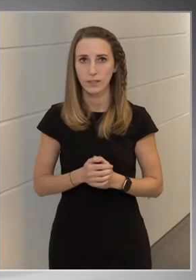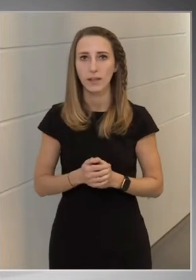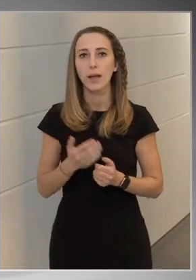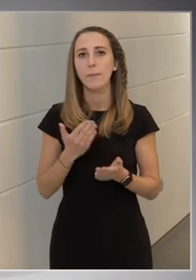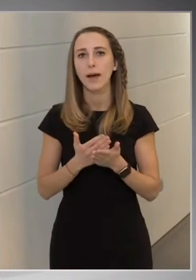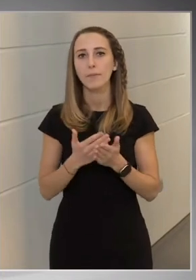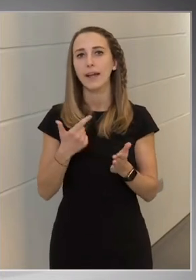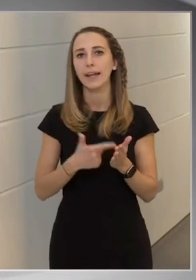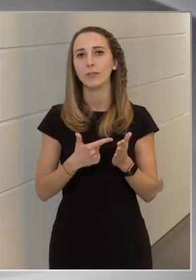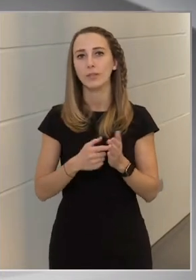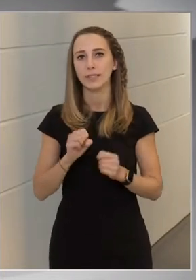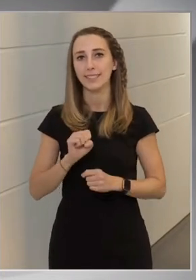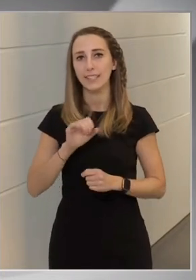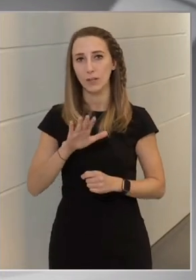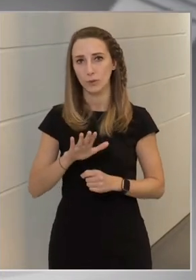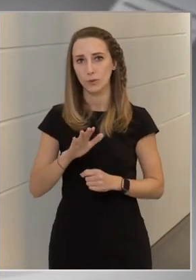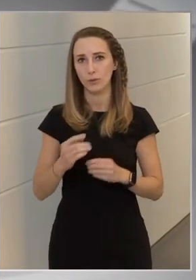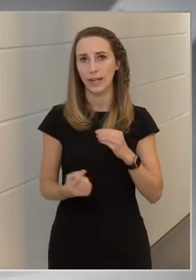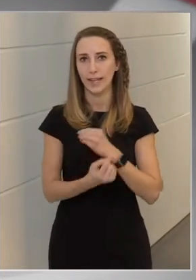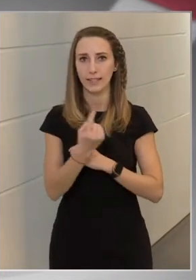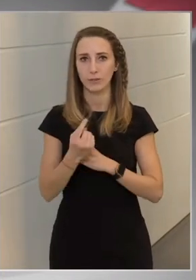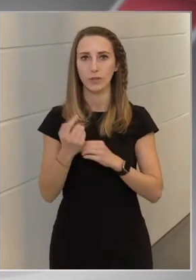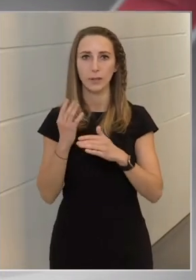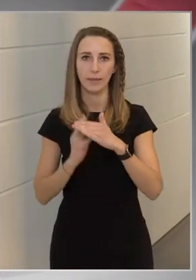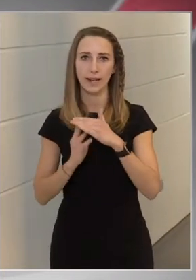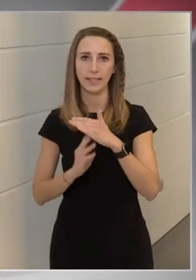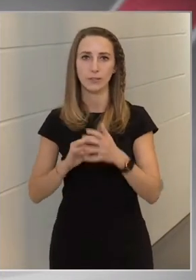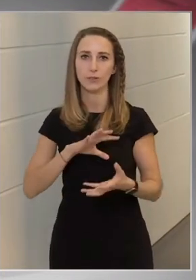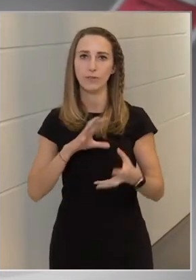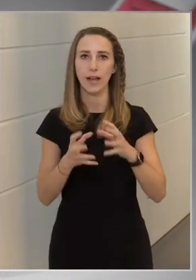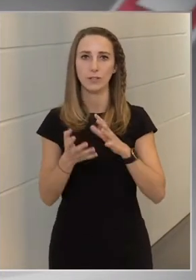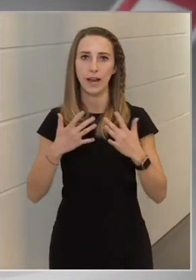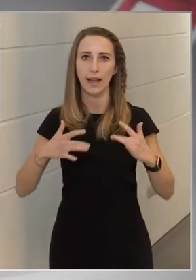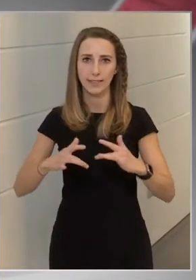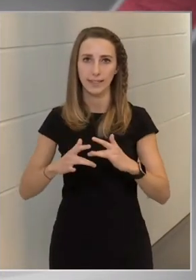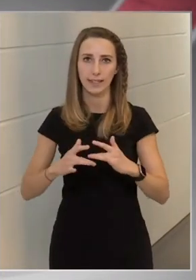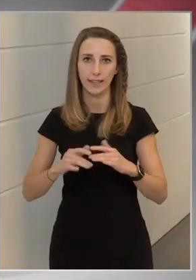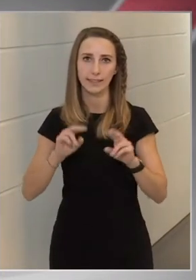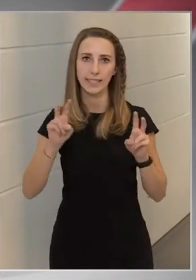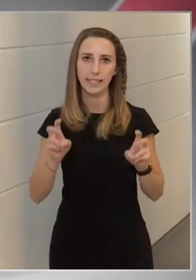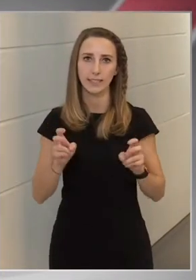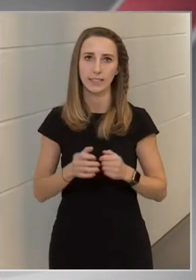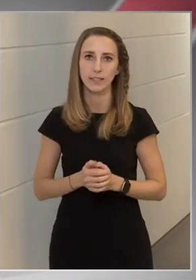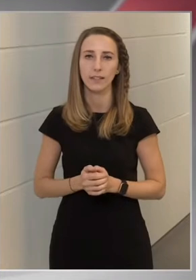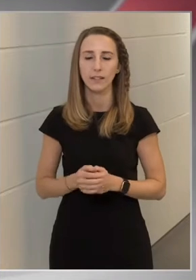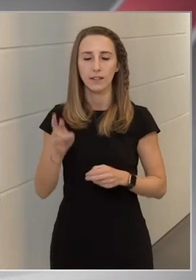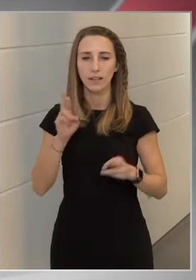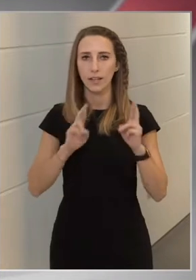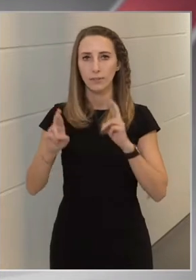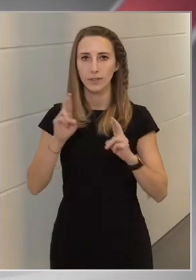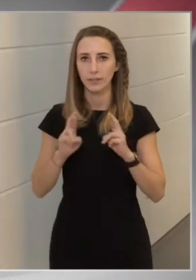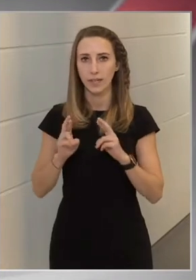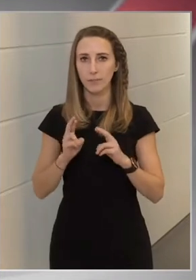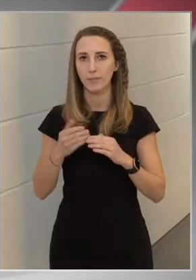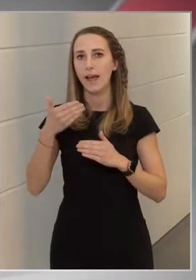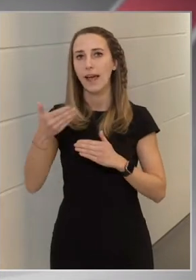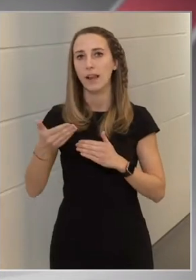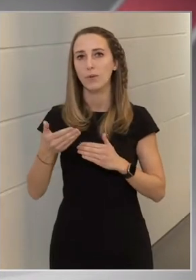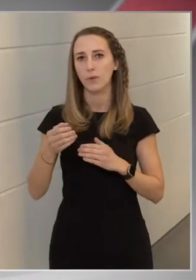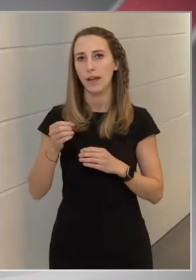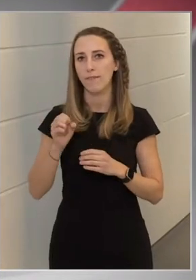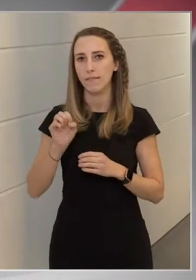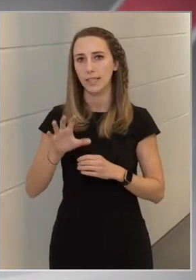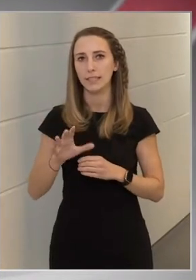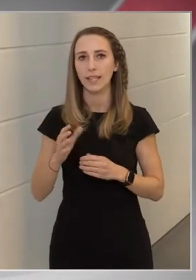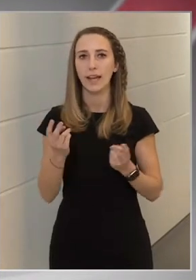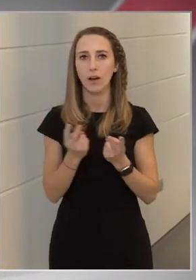2015-ös rendkívüli migrációs válsághelyzetet idézik, és reméljük, hogy nem vetítik előre, vagy nem vetítenek